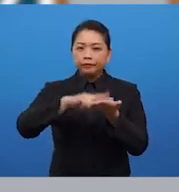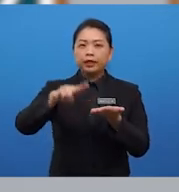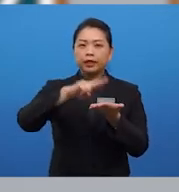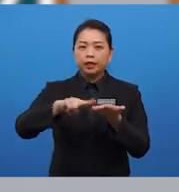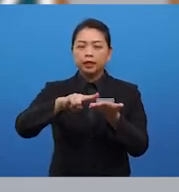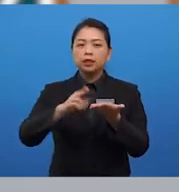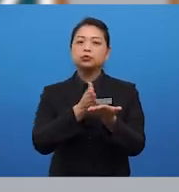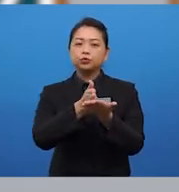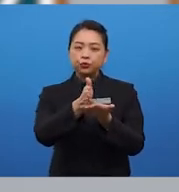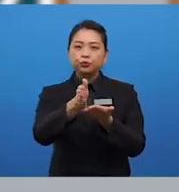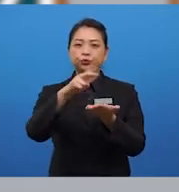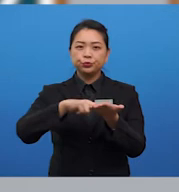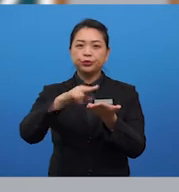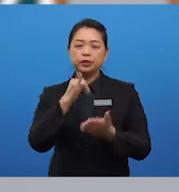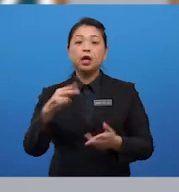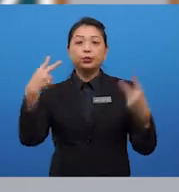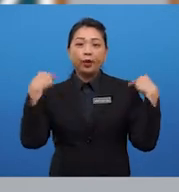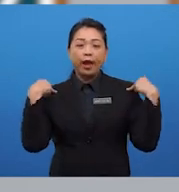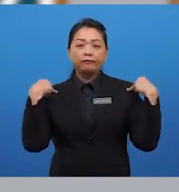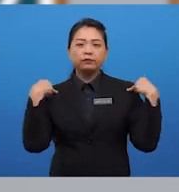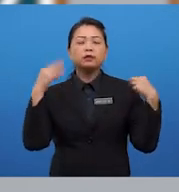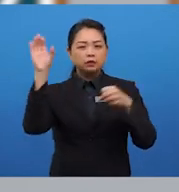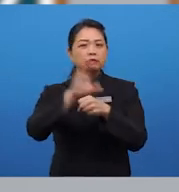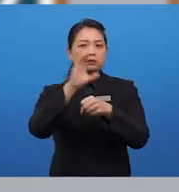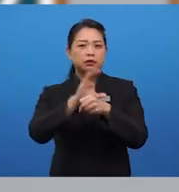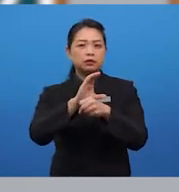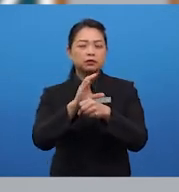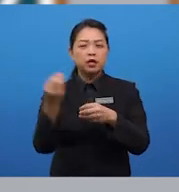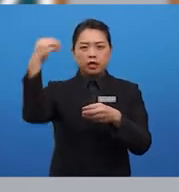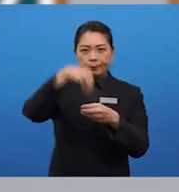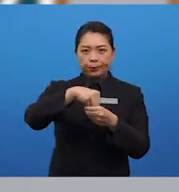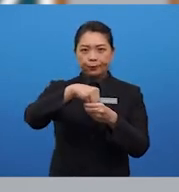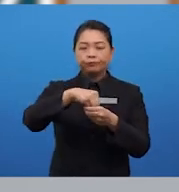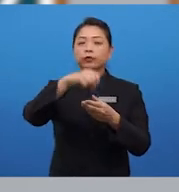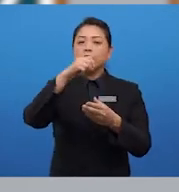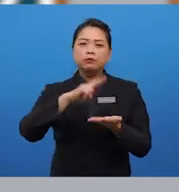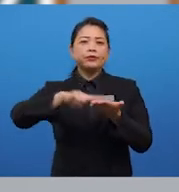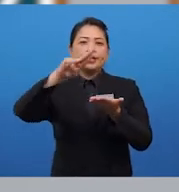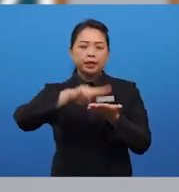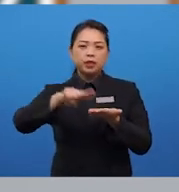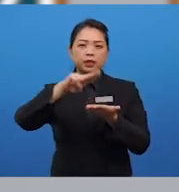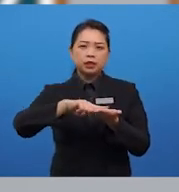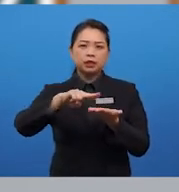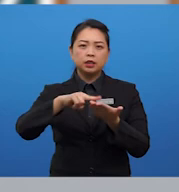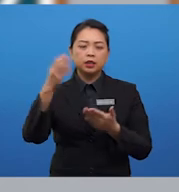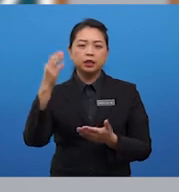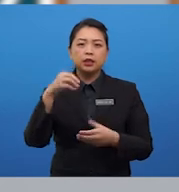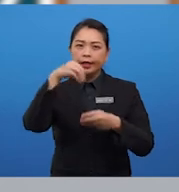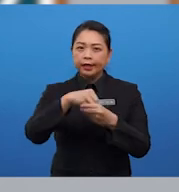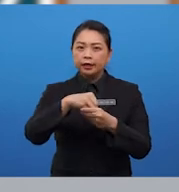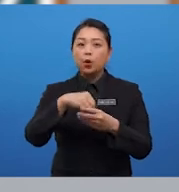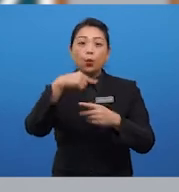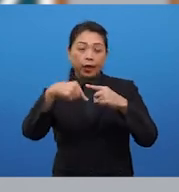Because through reading, you have that sufficient input. reading extensively, which is in the form